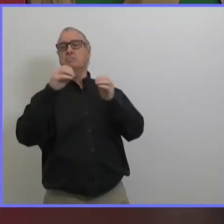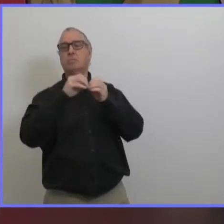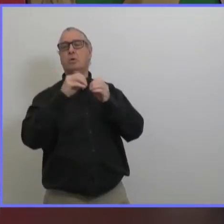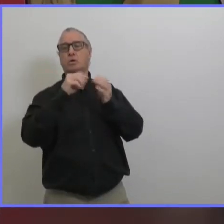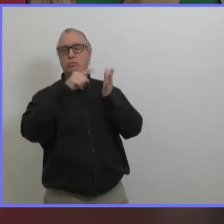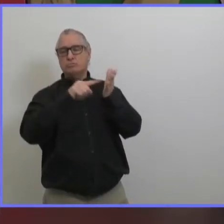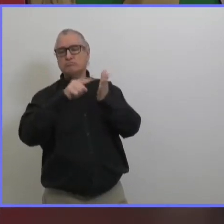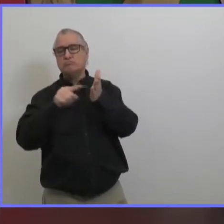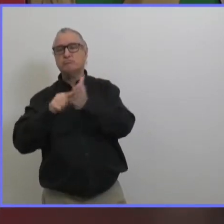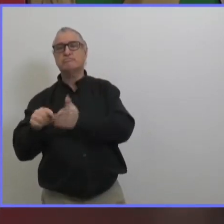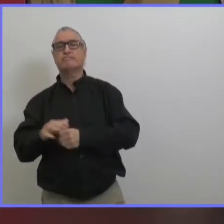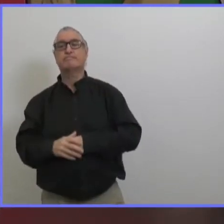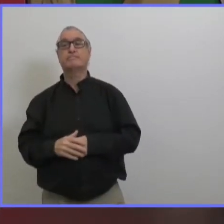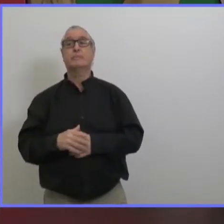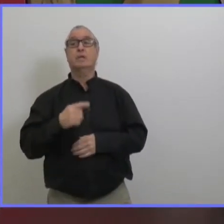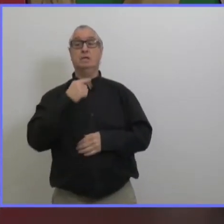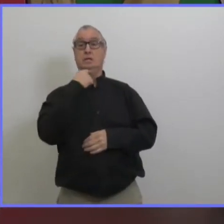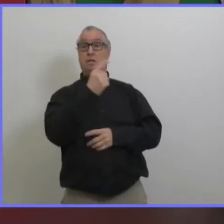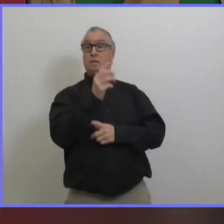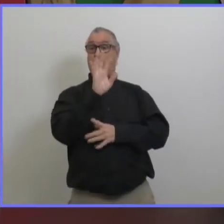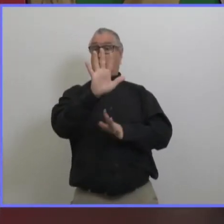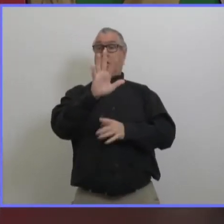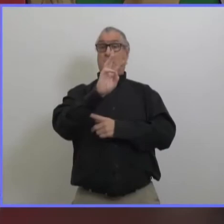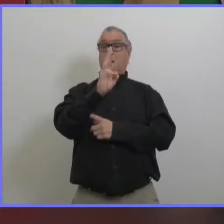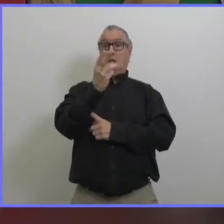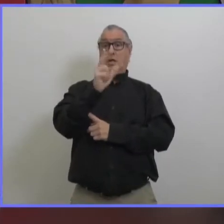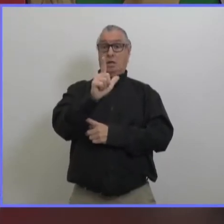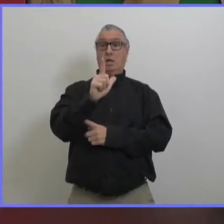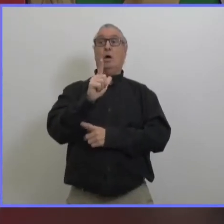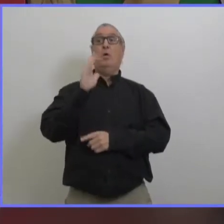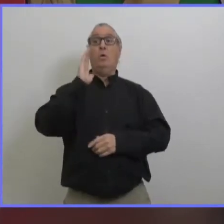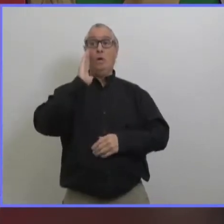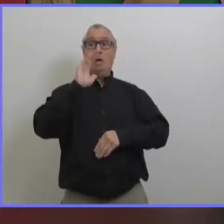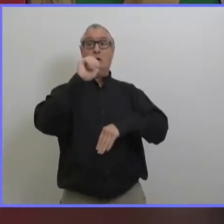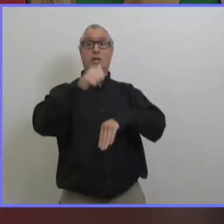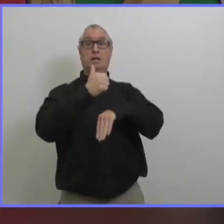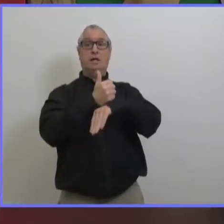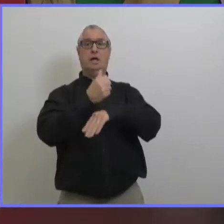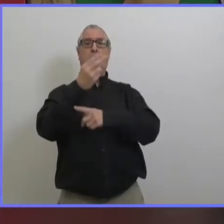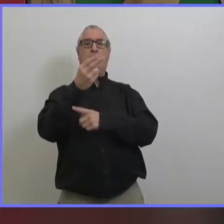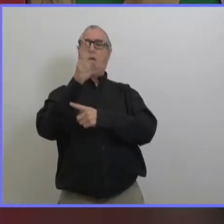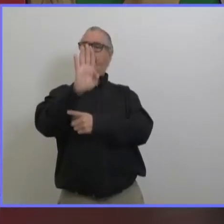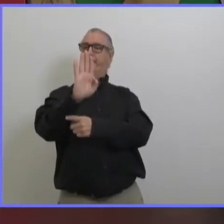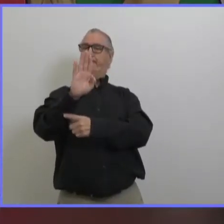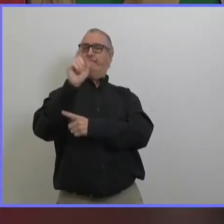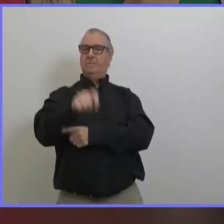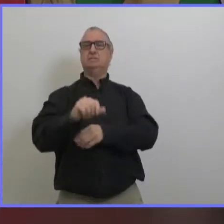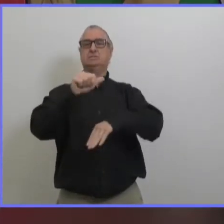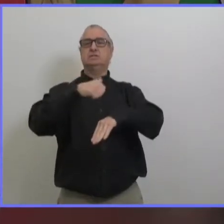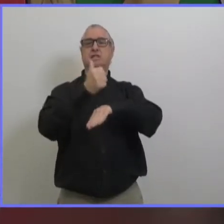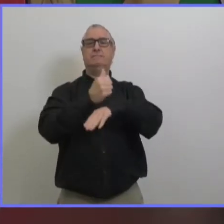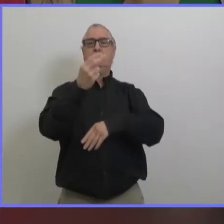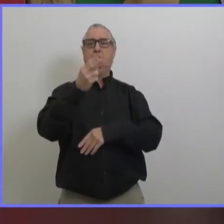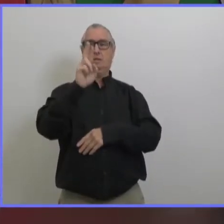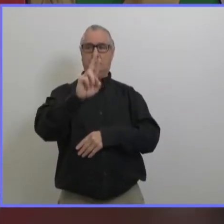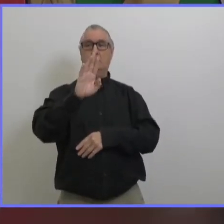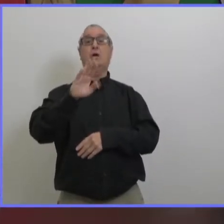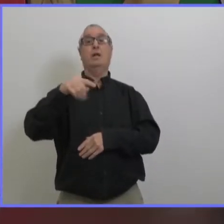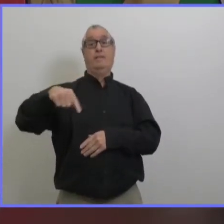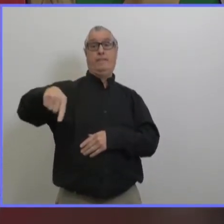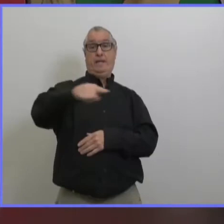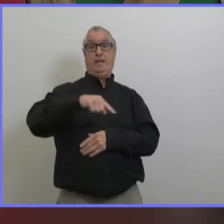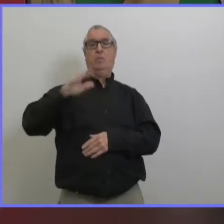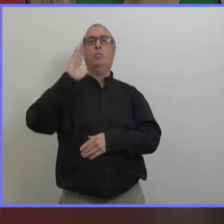un plan qui prévoit un noyau avec du dépistage régulier ça c'est un plan qui a déjà été approuvé mais les